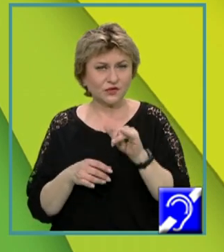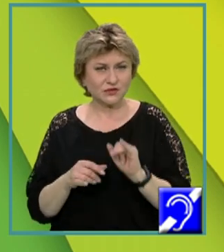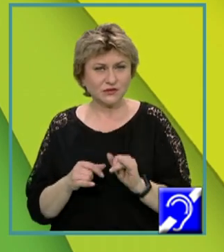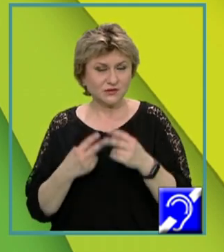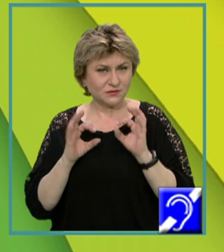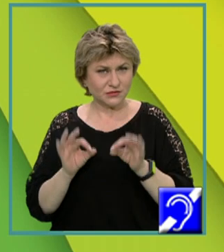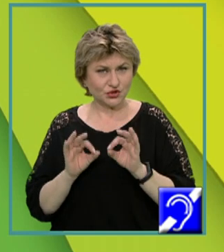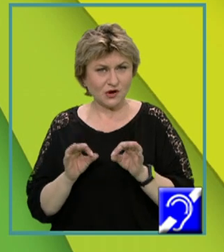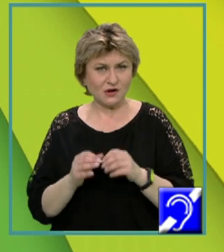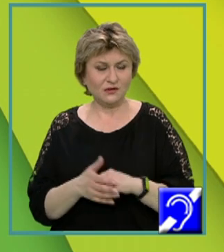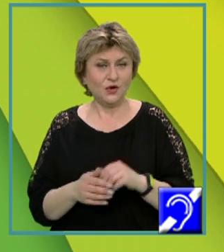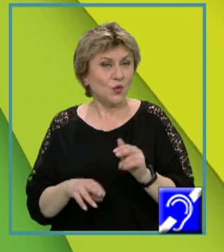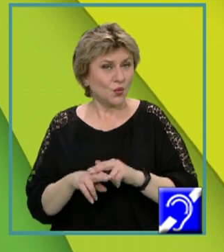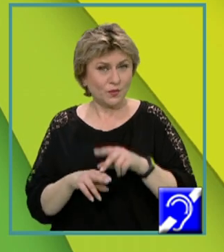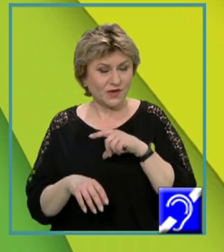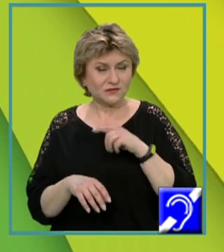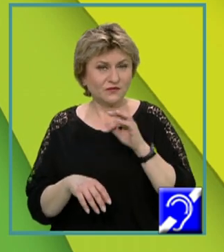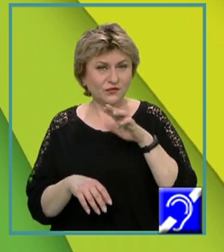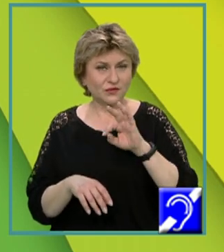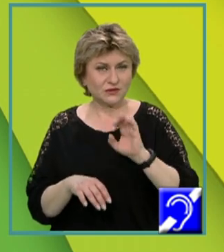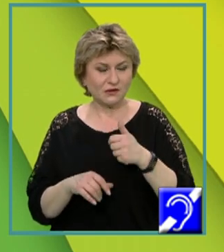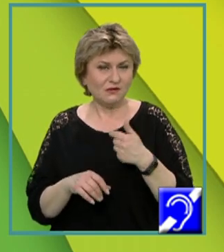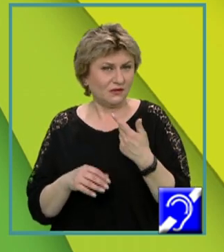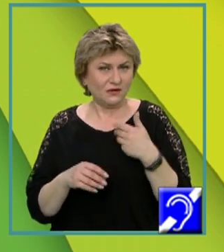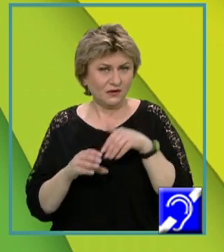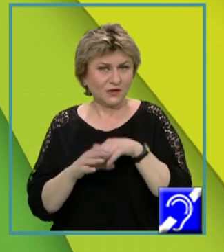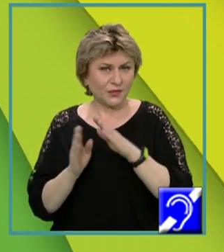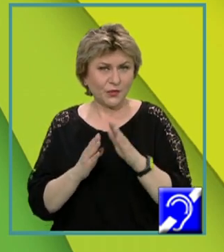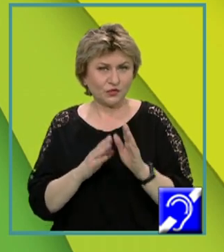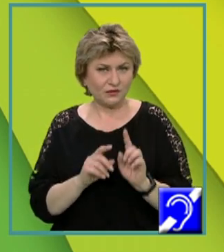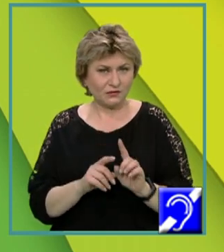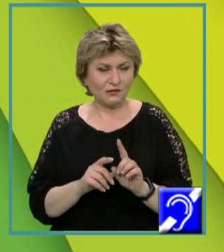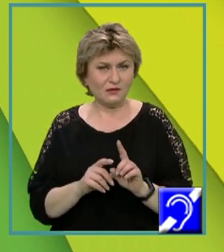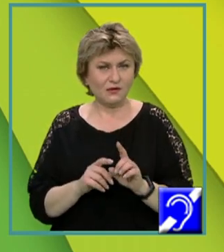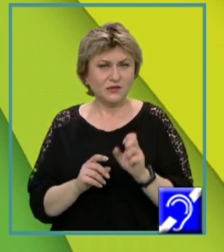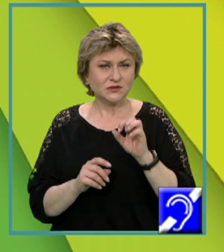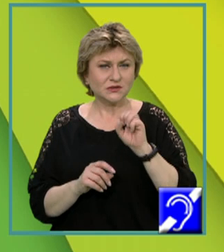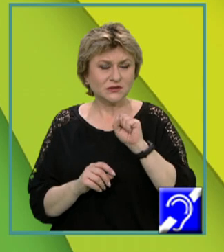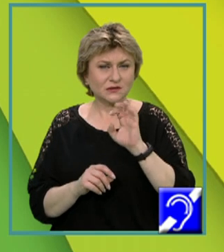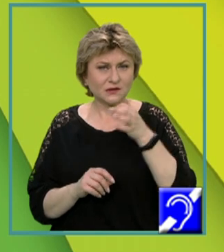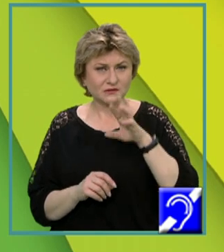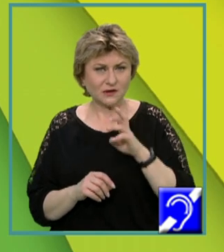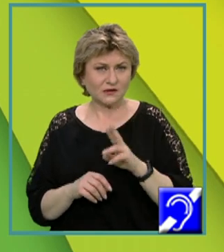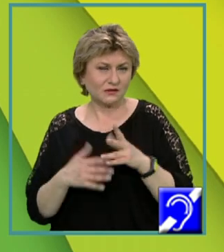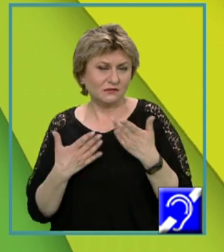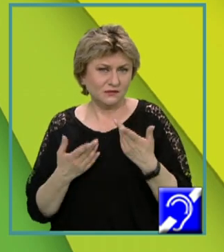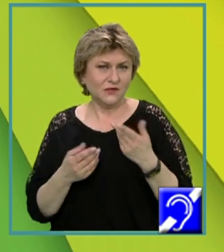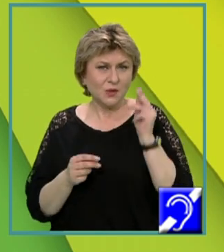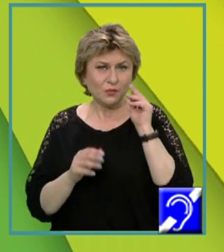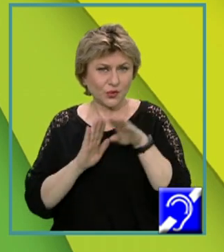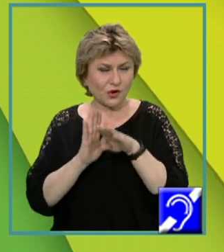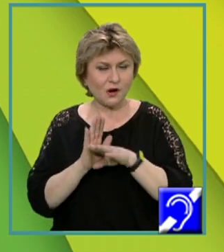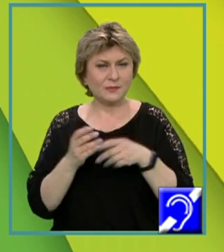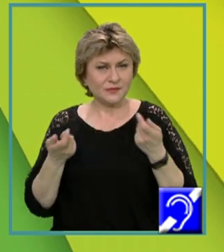cum este funcția exit din biblioteca standard, biblioteca standard library, programul se va